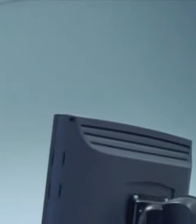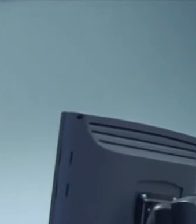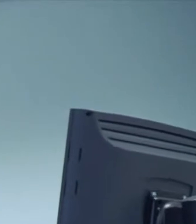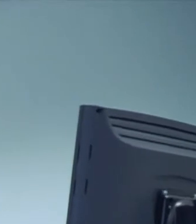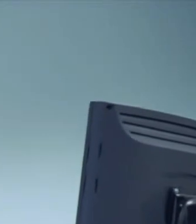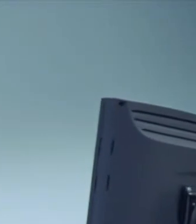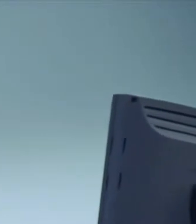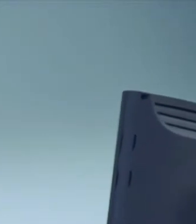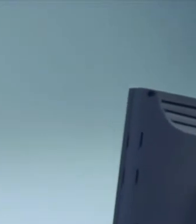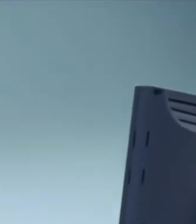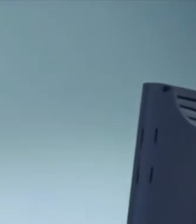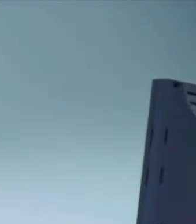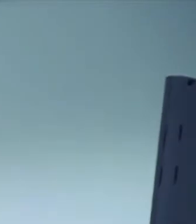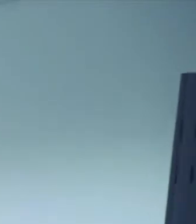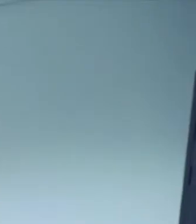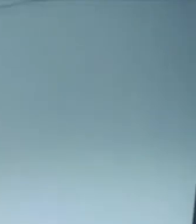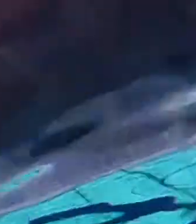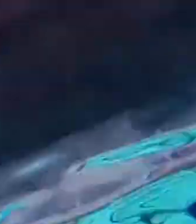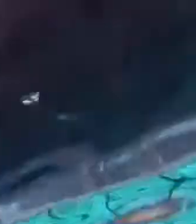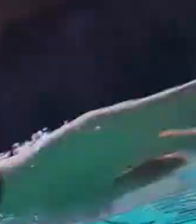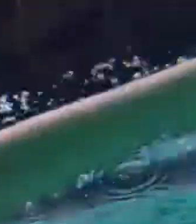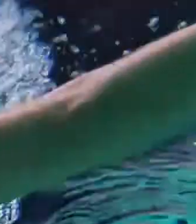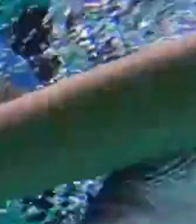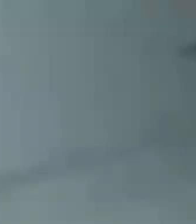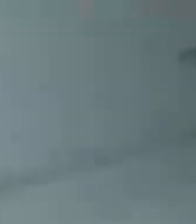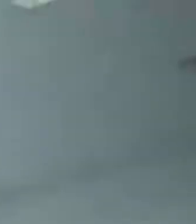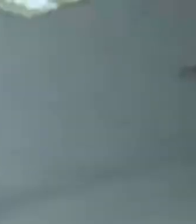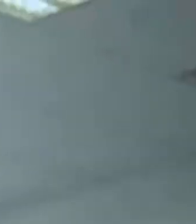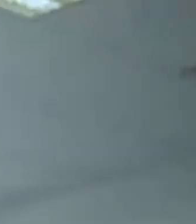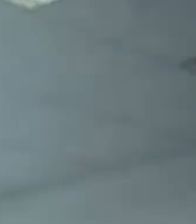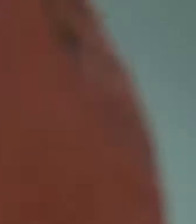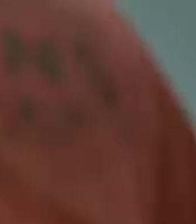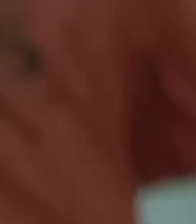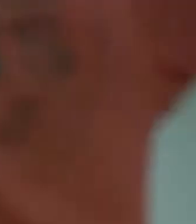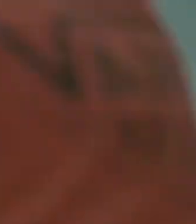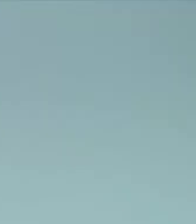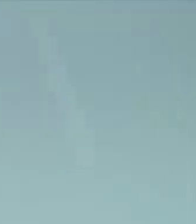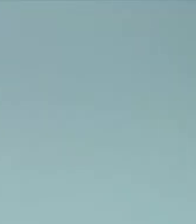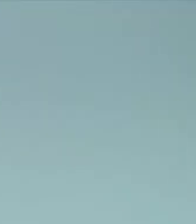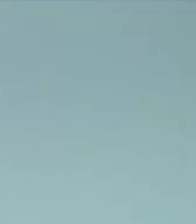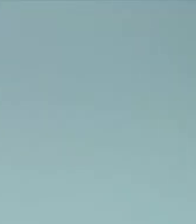Τρία. Δύο. Ένα. Πάμε μπροστά της. Εκάς, κενά, κενά. Πάμε.